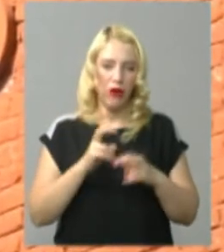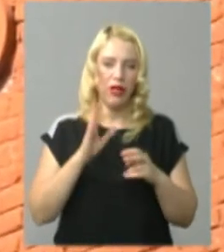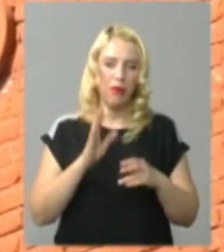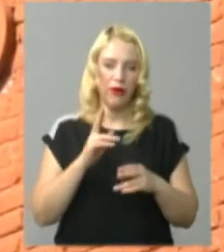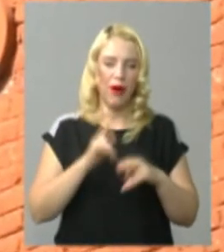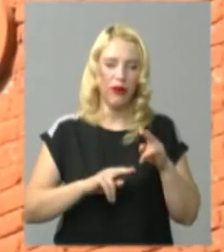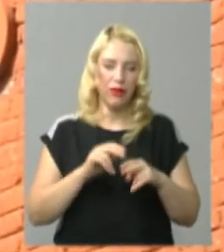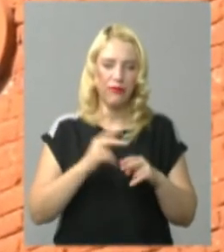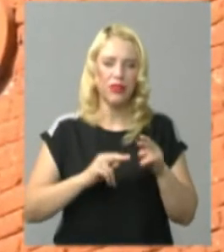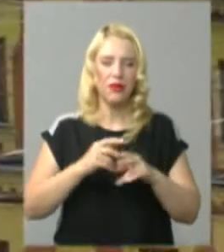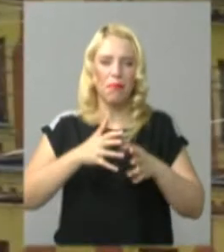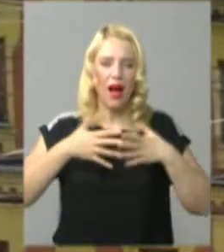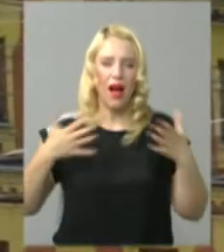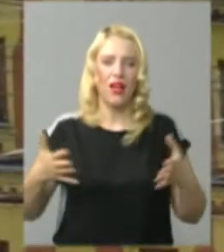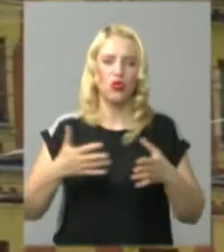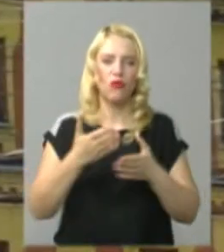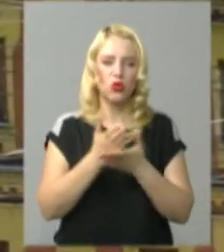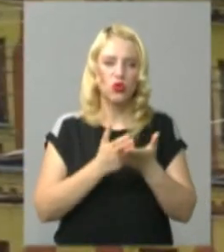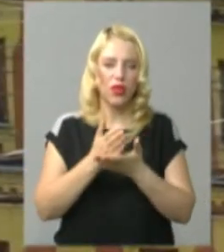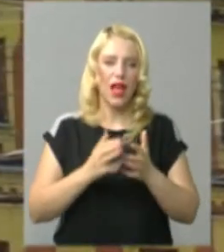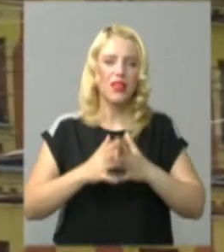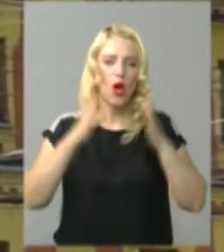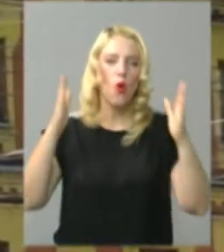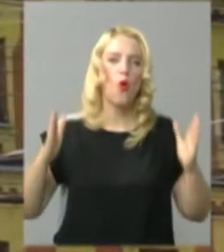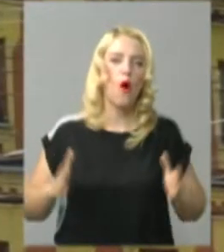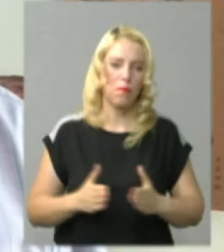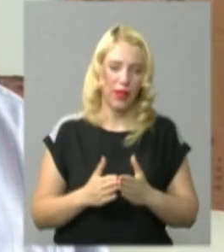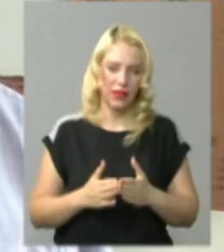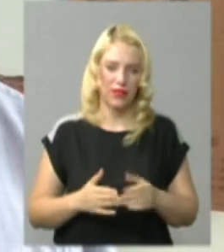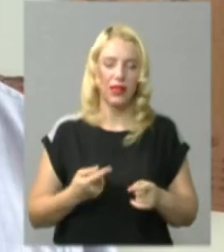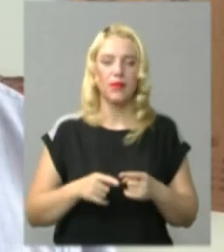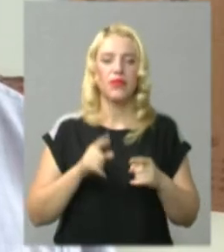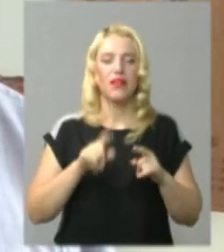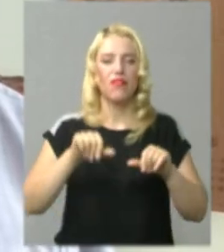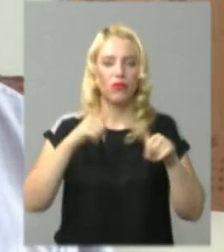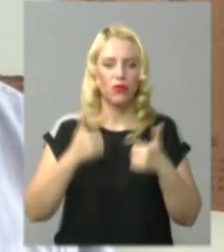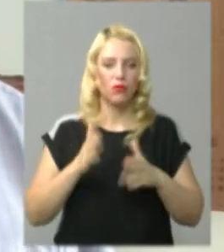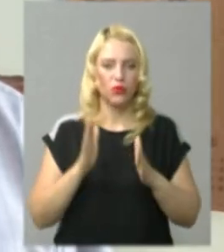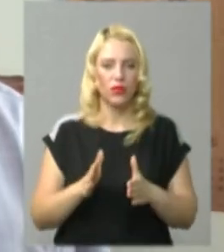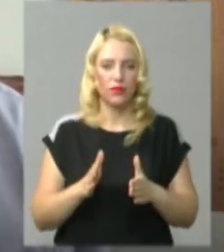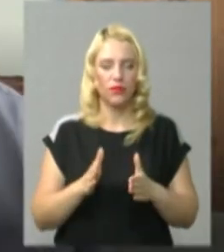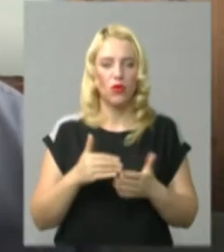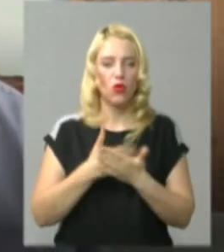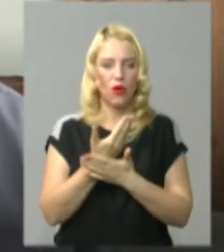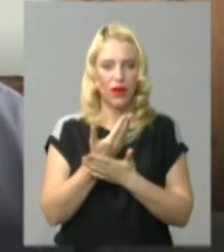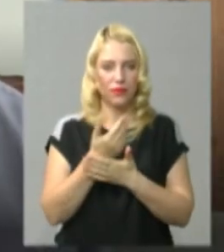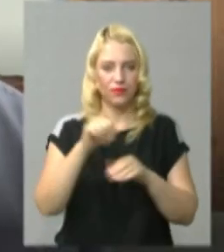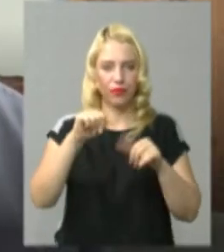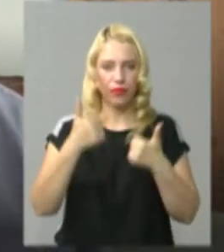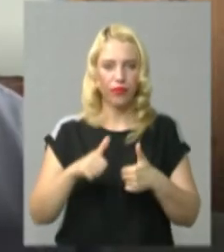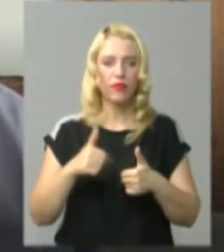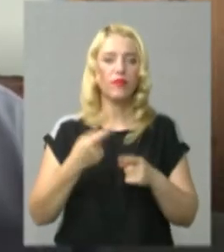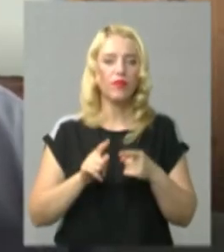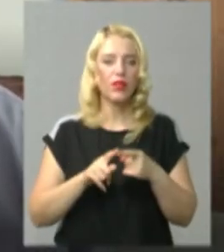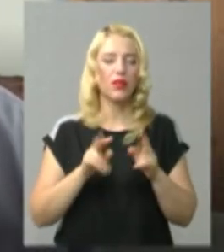торговельними площами і офісами, який відматиме вигляд, розповідає Олександр Чорнієвич. «Вона буде новою фактично,